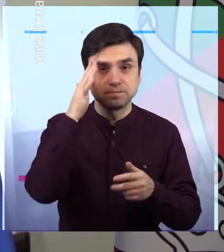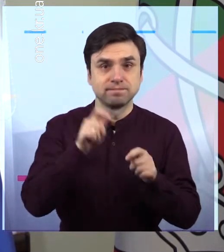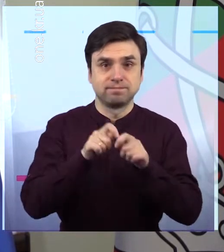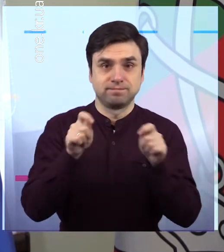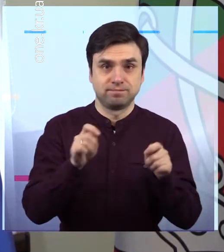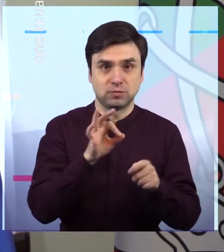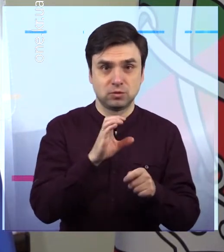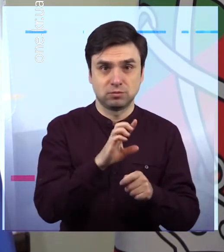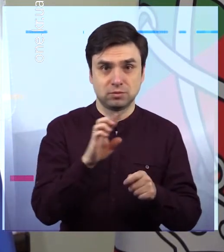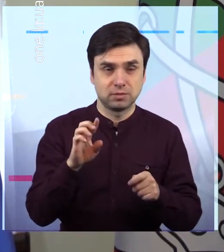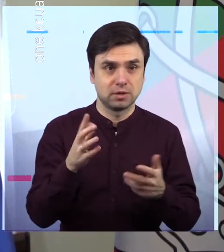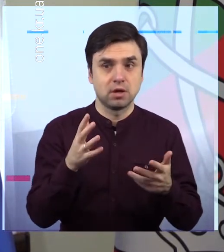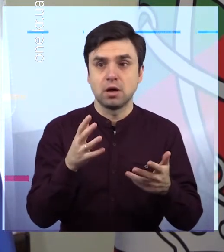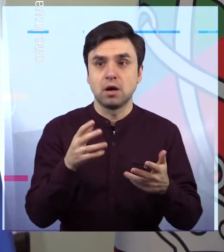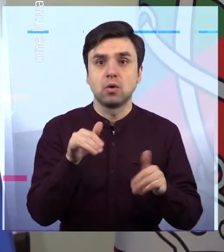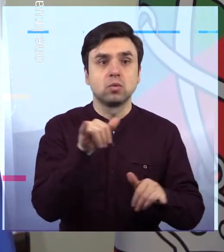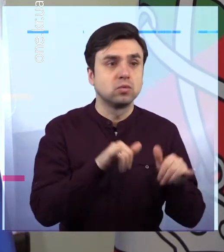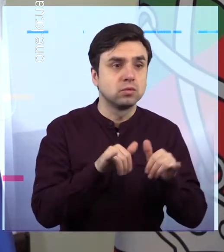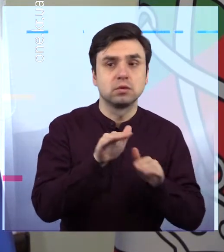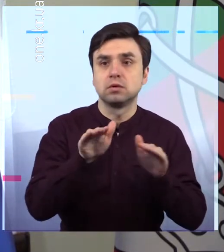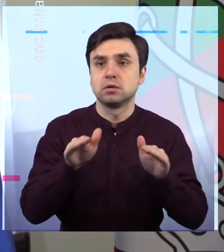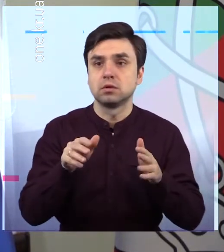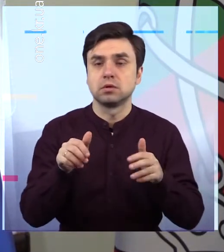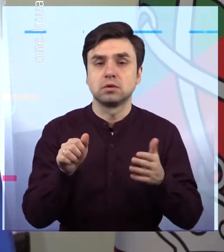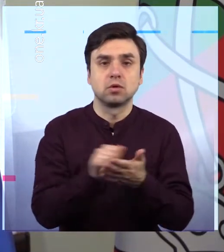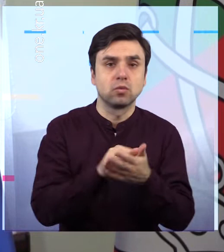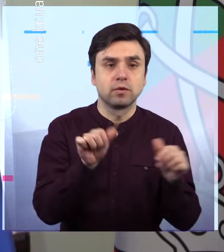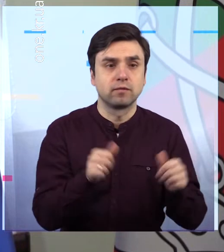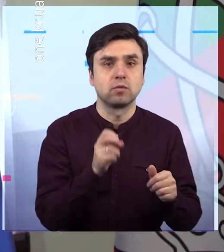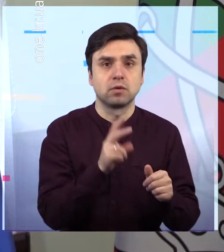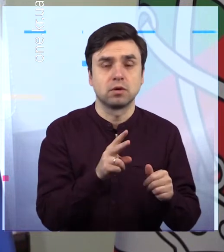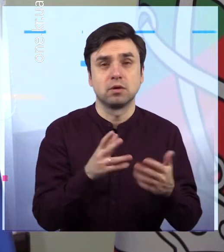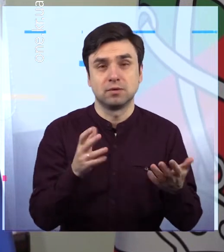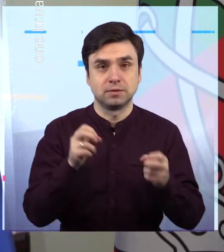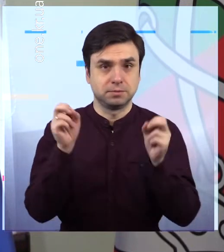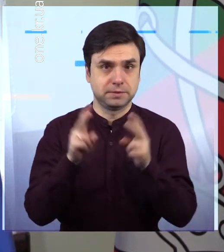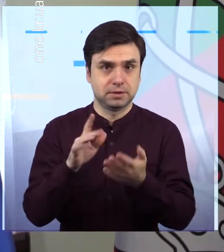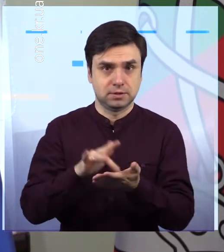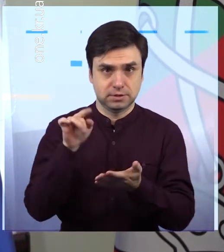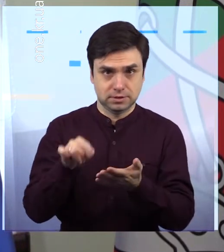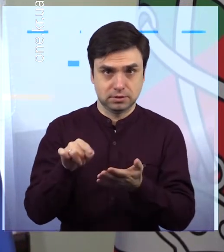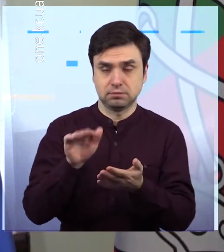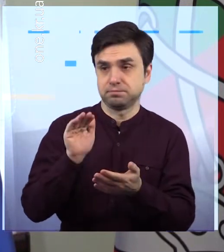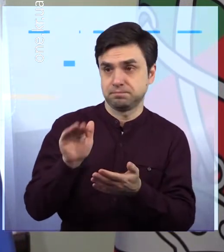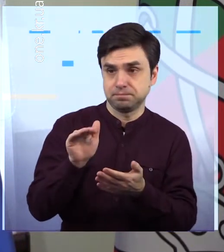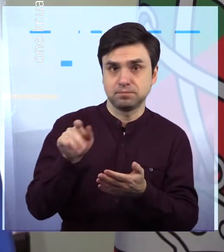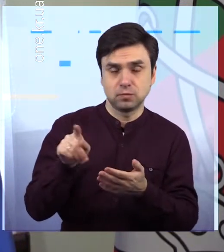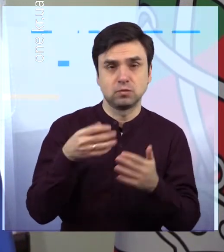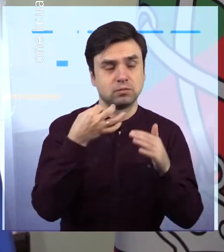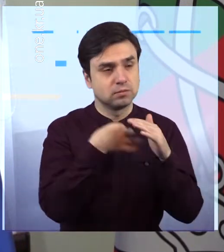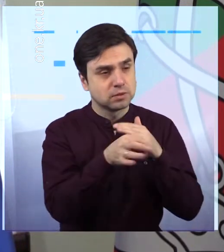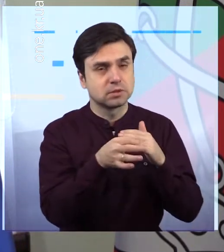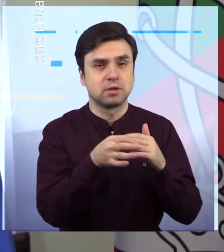Тобто, чтобы им рассказать, что нужно, как нужно, пошагово провести